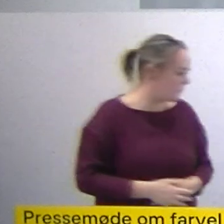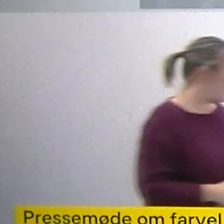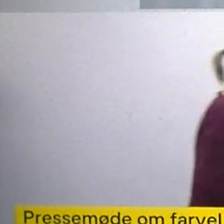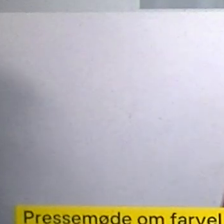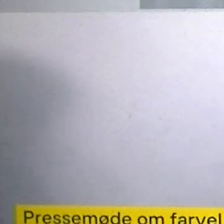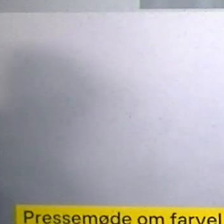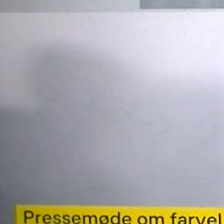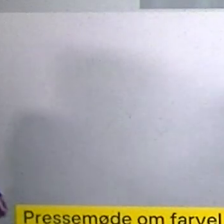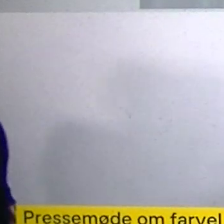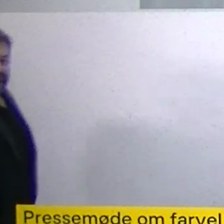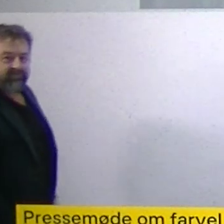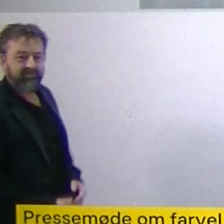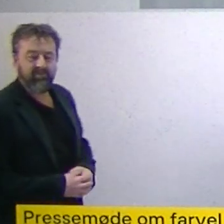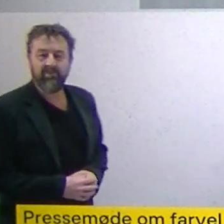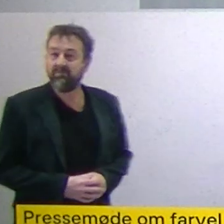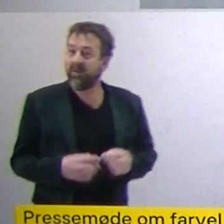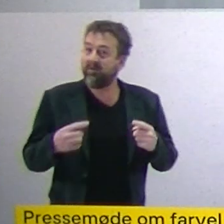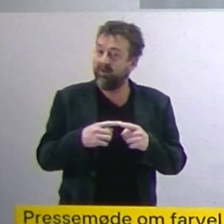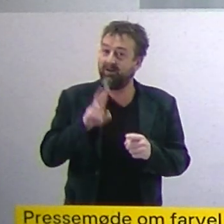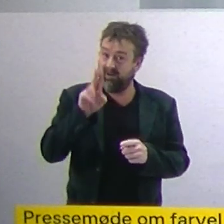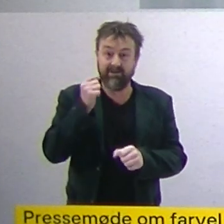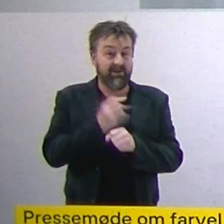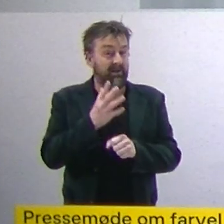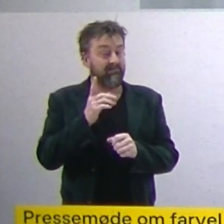måske kommer allerede i slutningen af i aduar.